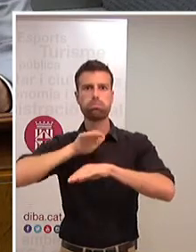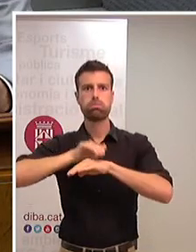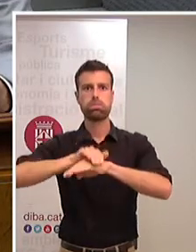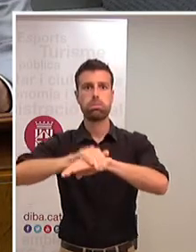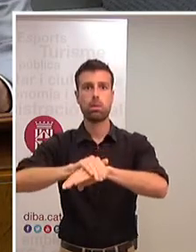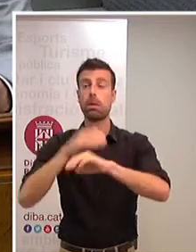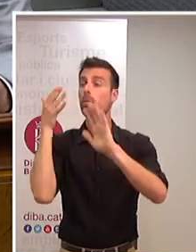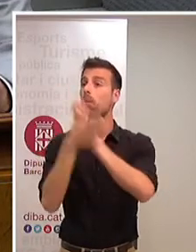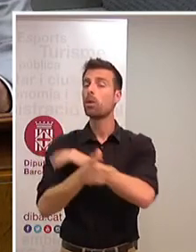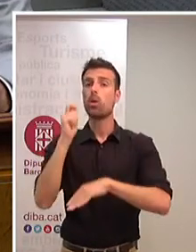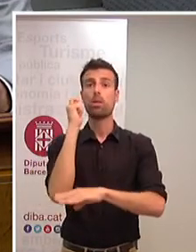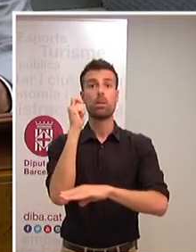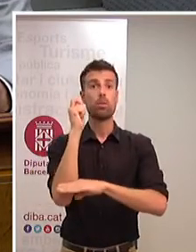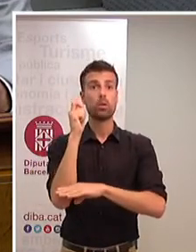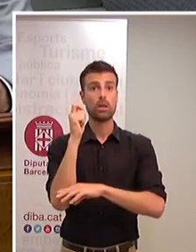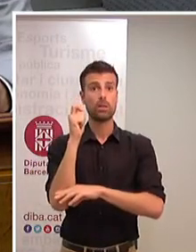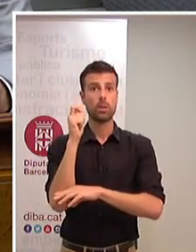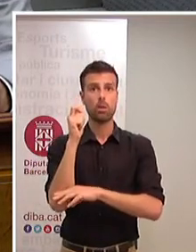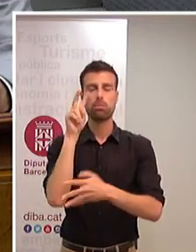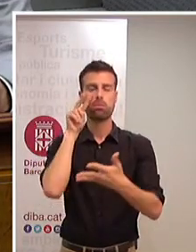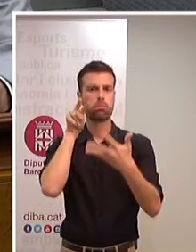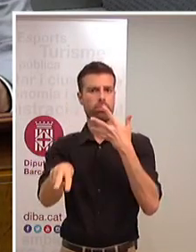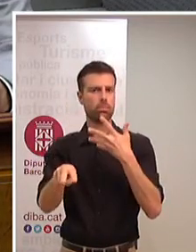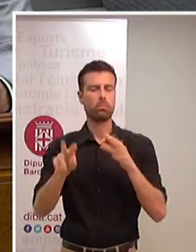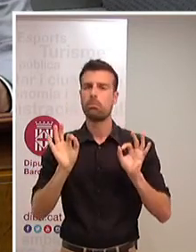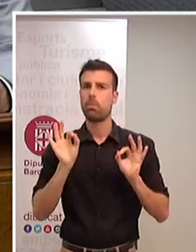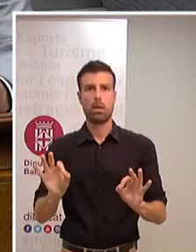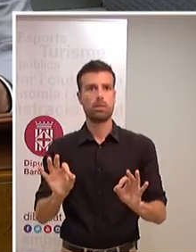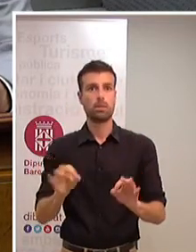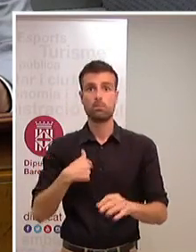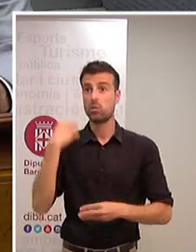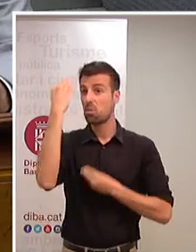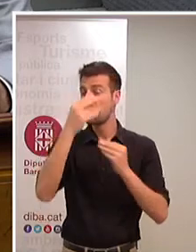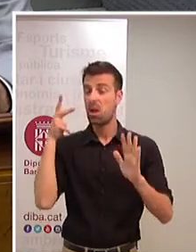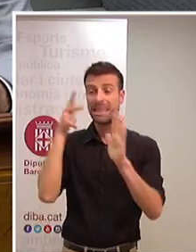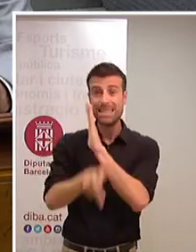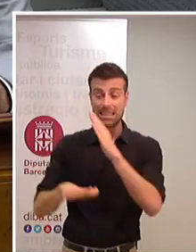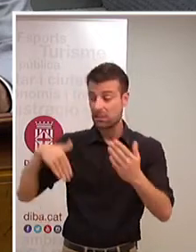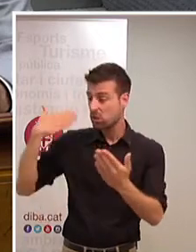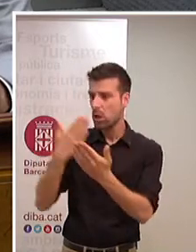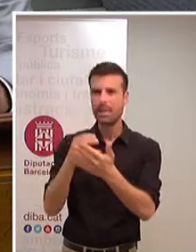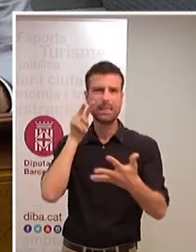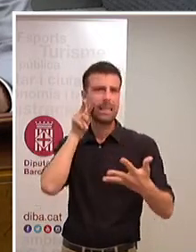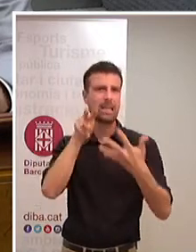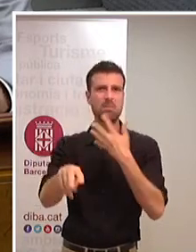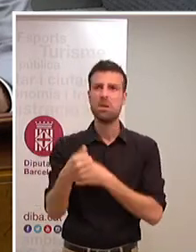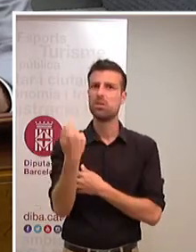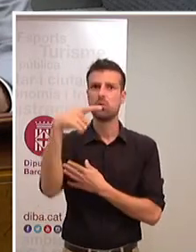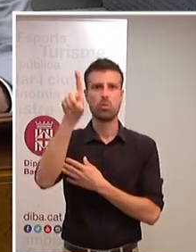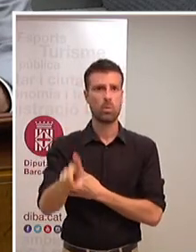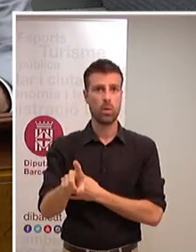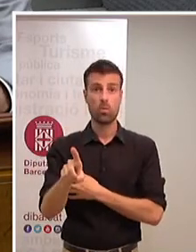perquè hem estat una Diputació molt transparent, segurament la més transparent de la història, perquè hem fet un esforç molt